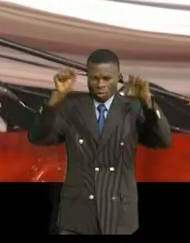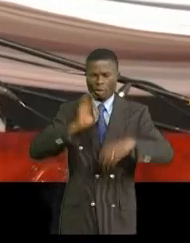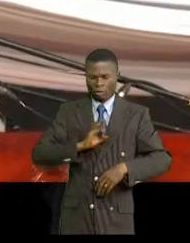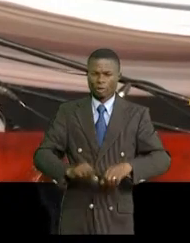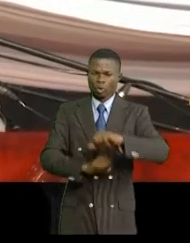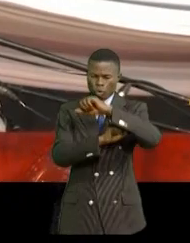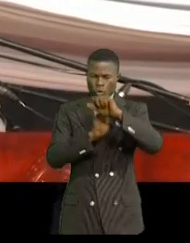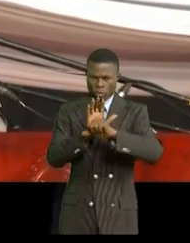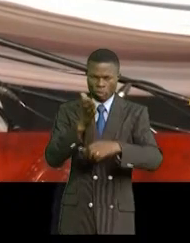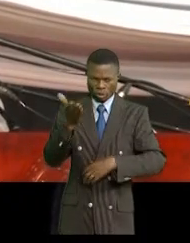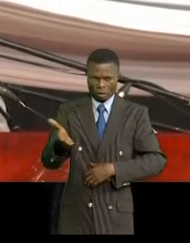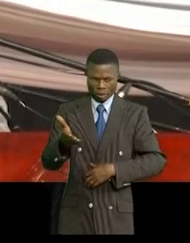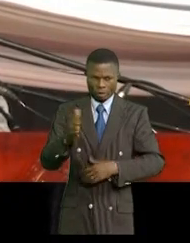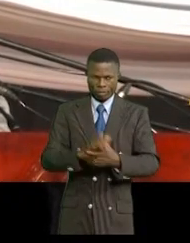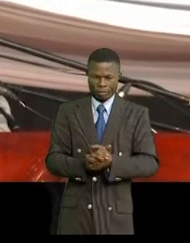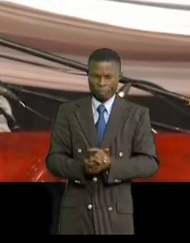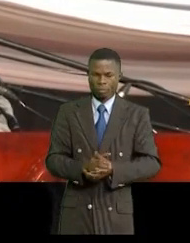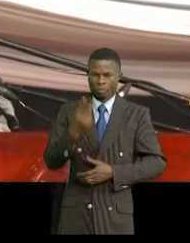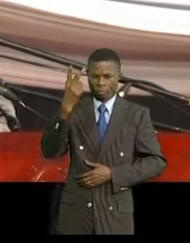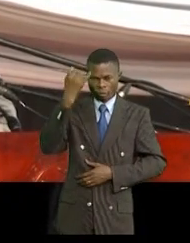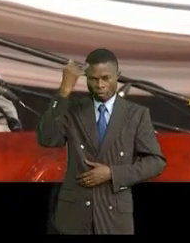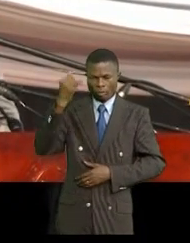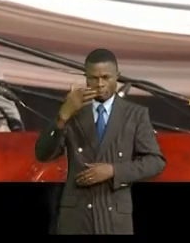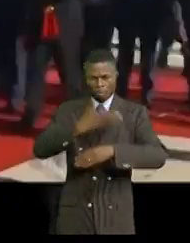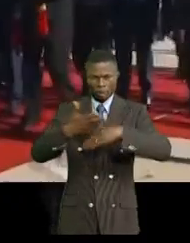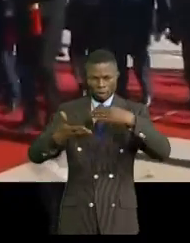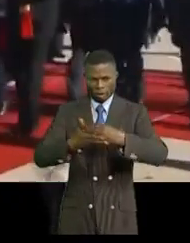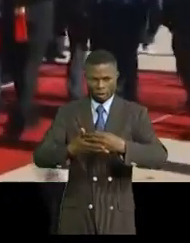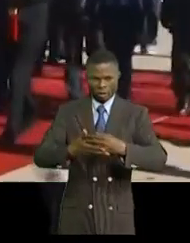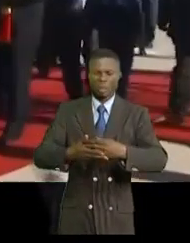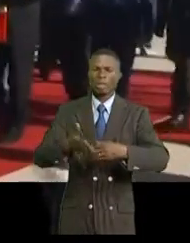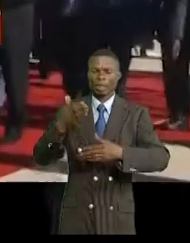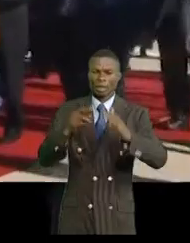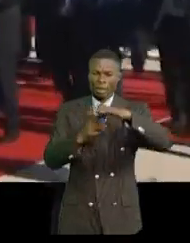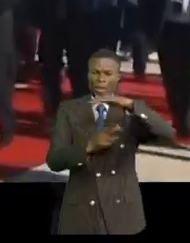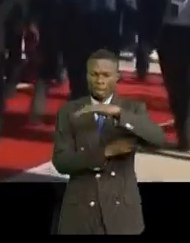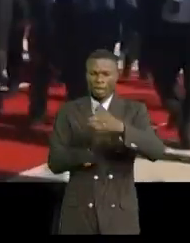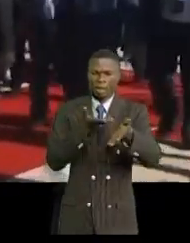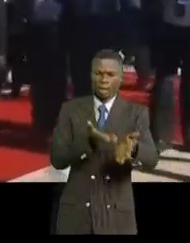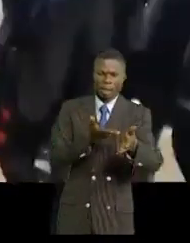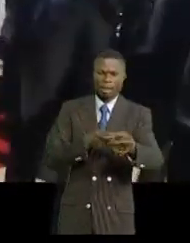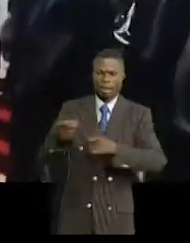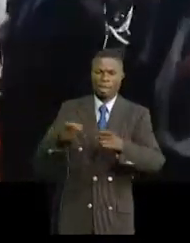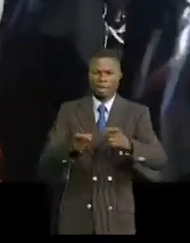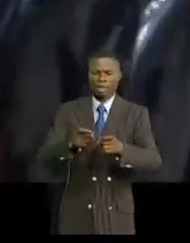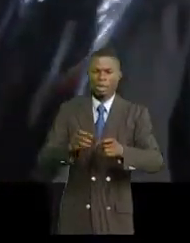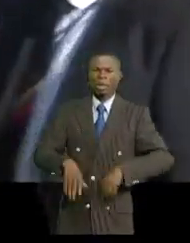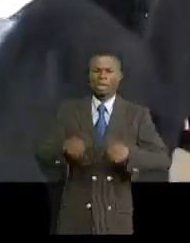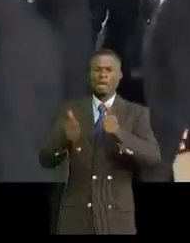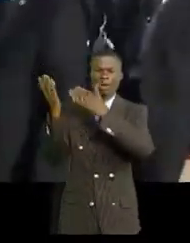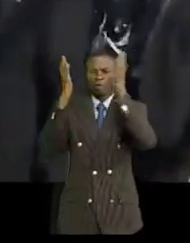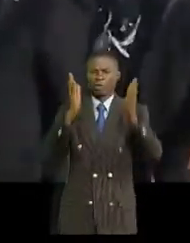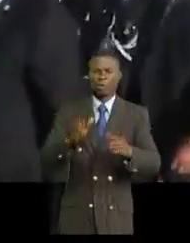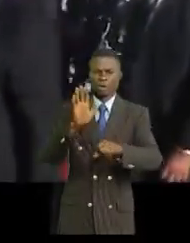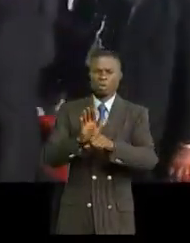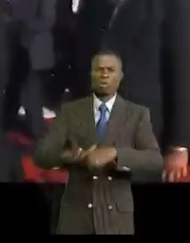Tshisekedi-Tcholombo. Deux postes douaniers à guichets uniques construits des paris d'autres des ponts devraient permettre la gestion du flux commercial transfrontalier.